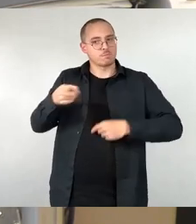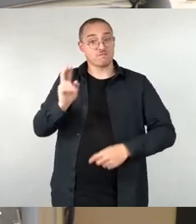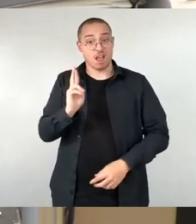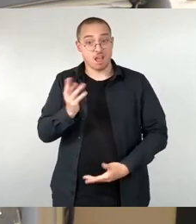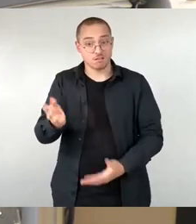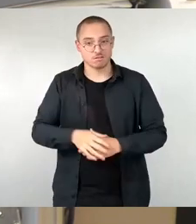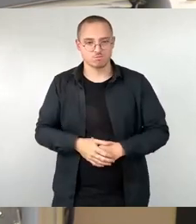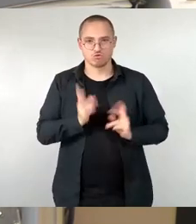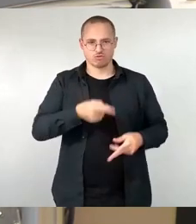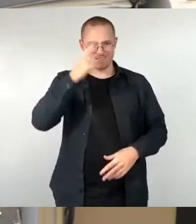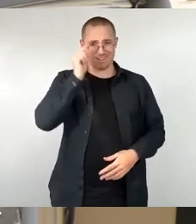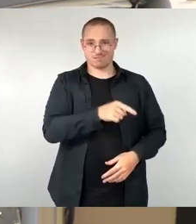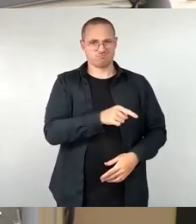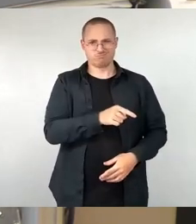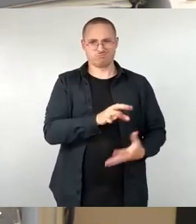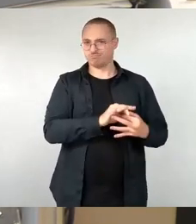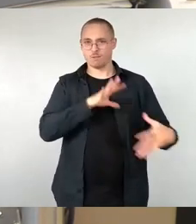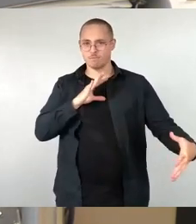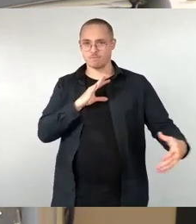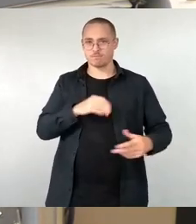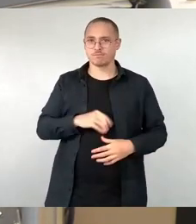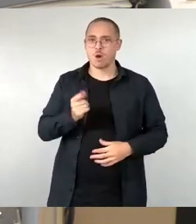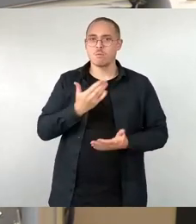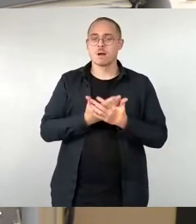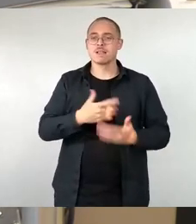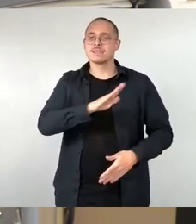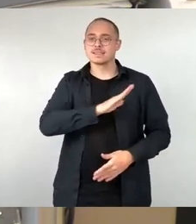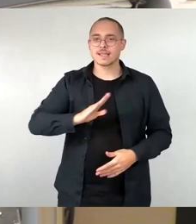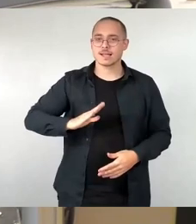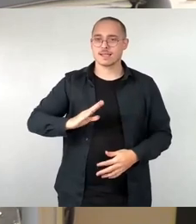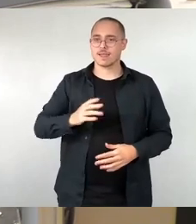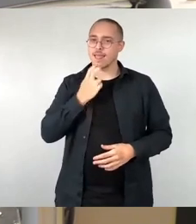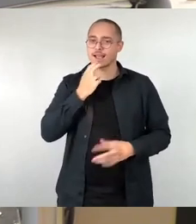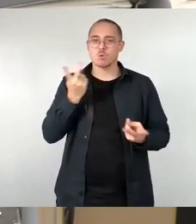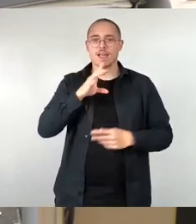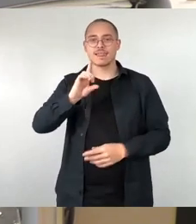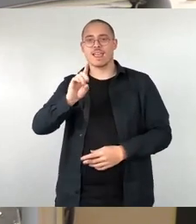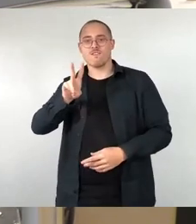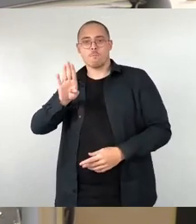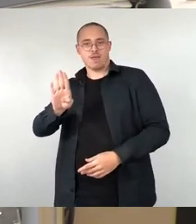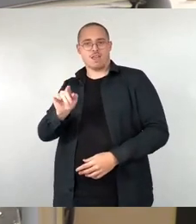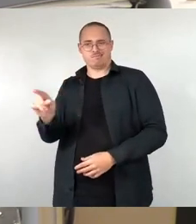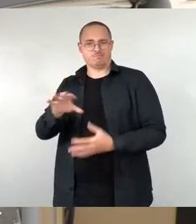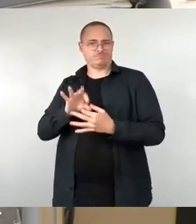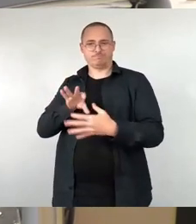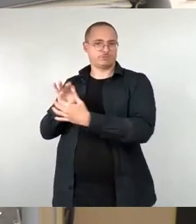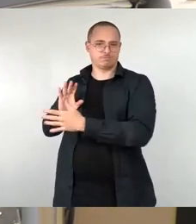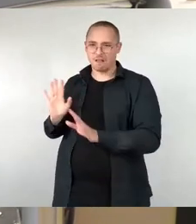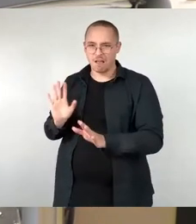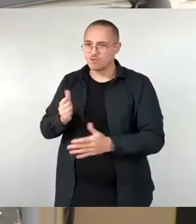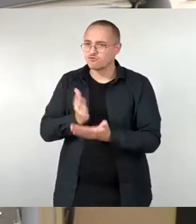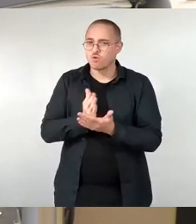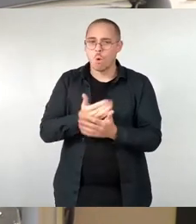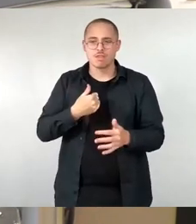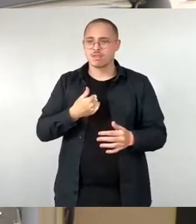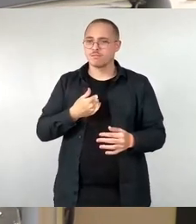einmal nichts. Auch Vertreter der Sachsenenergie oder DVB, nein, die haben bereits kurze Wege zur Stadtsverwaltung und